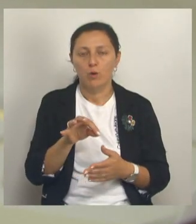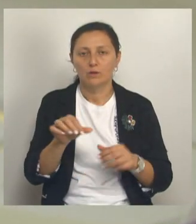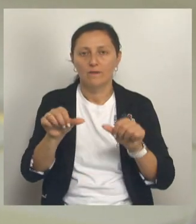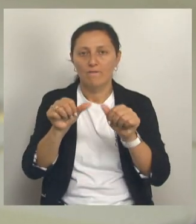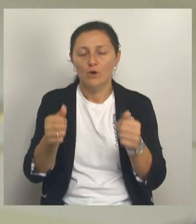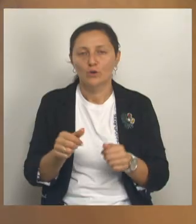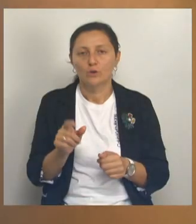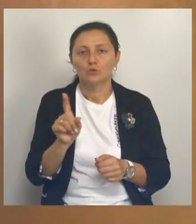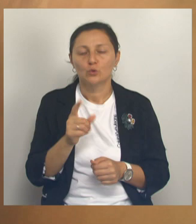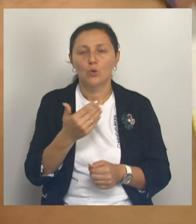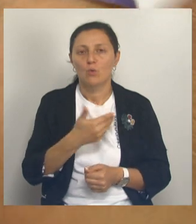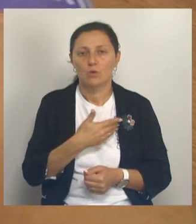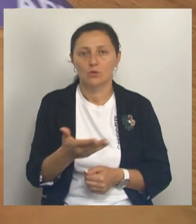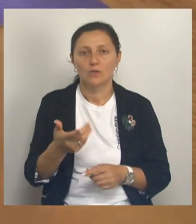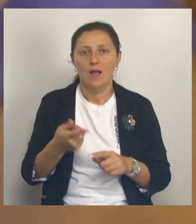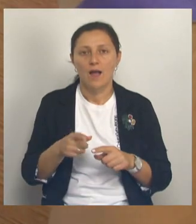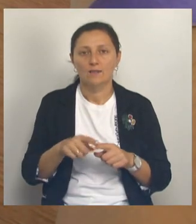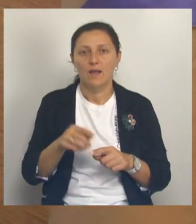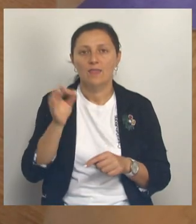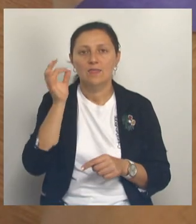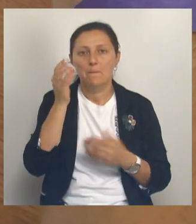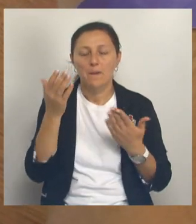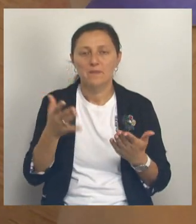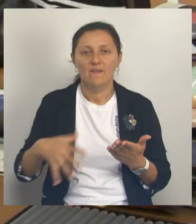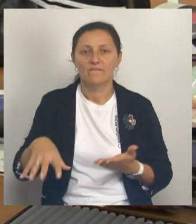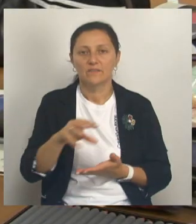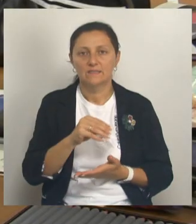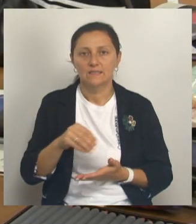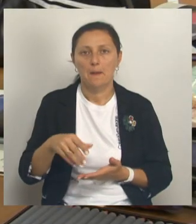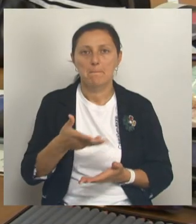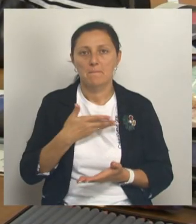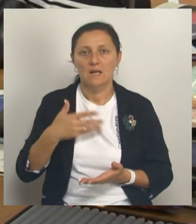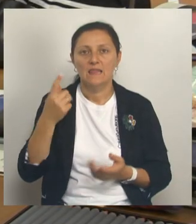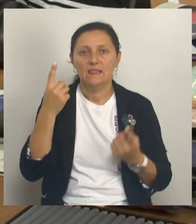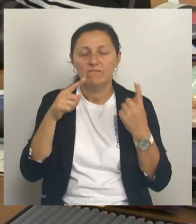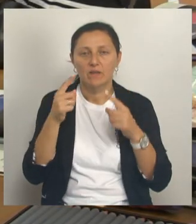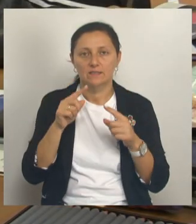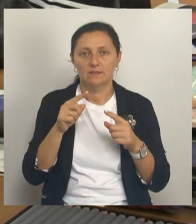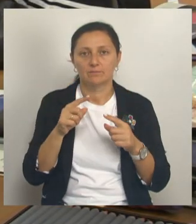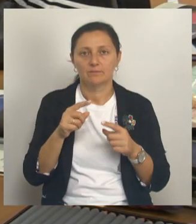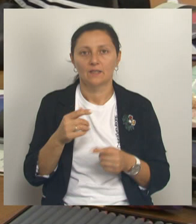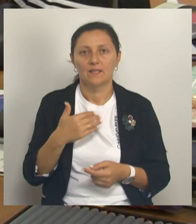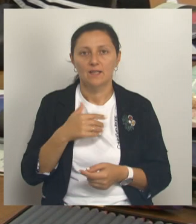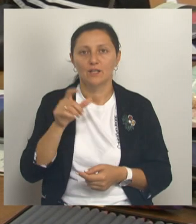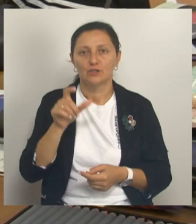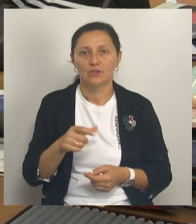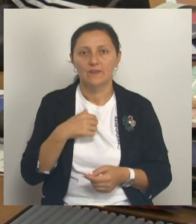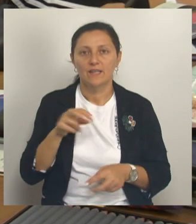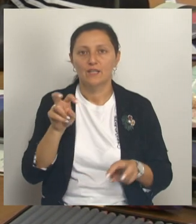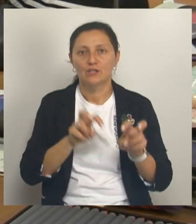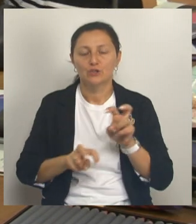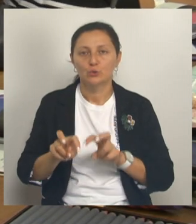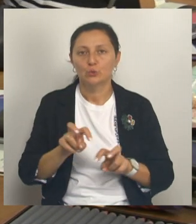приходит в голову – это своеобразное напоминание. Все мы – творцы. Я творческий человек, я ищу художника, ищу